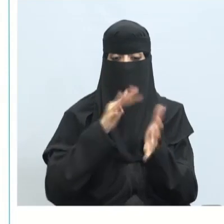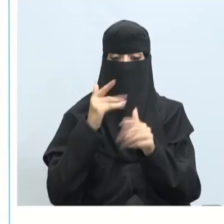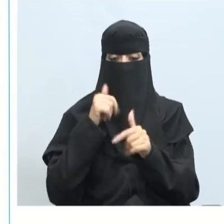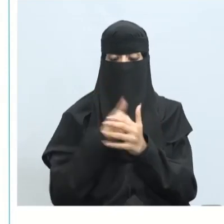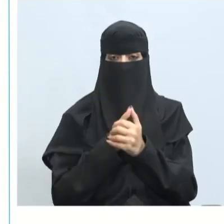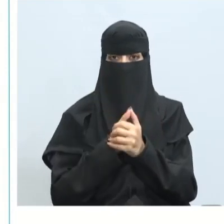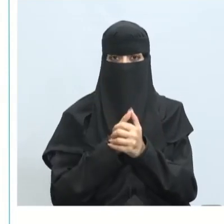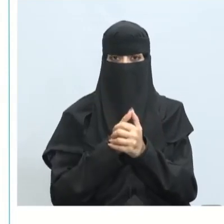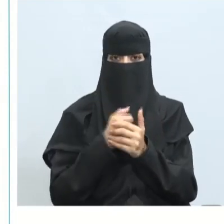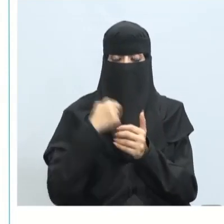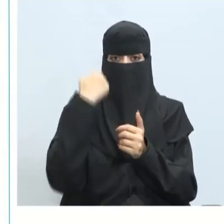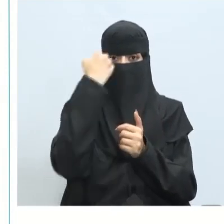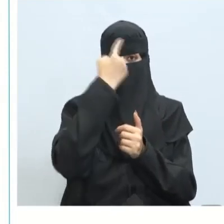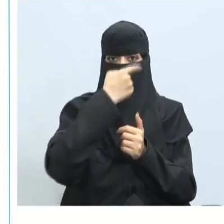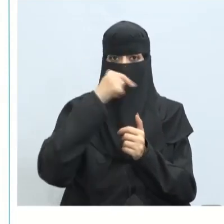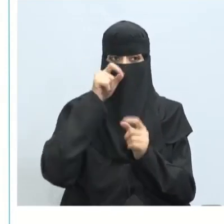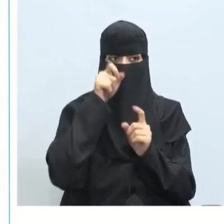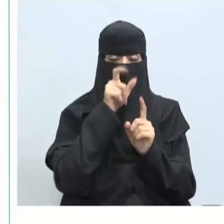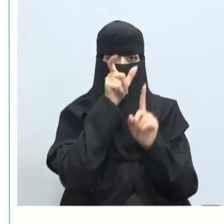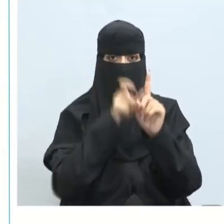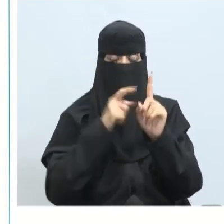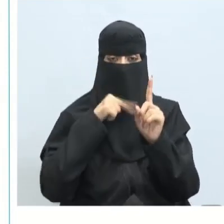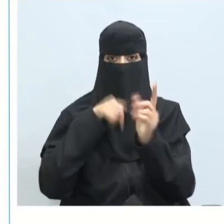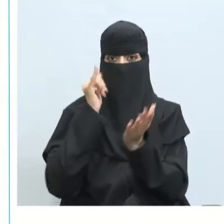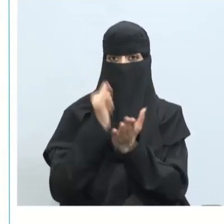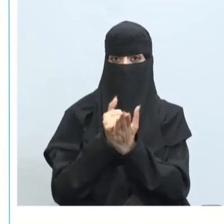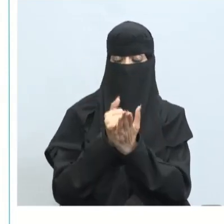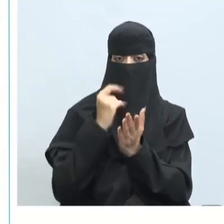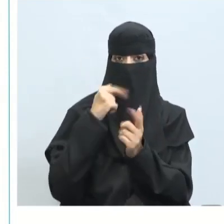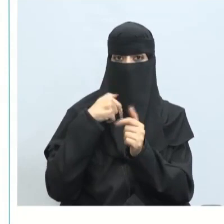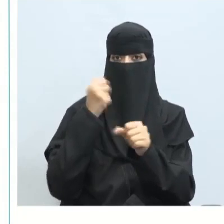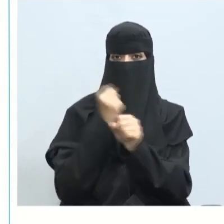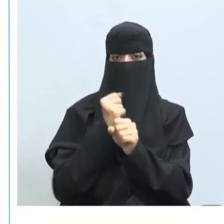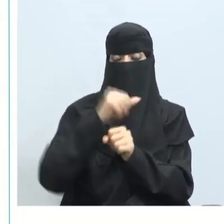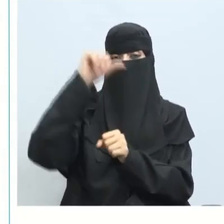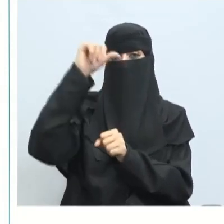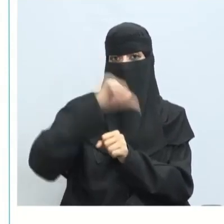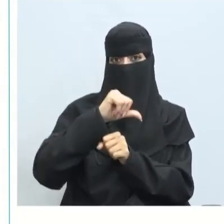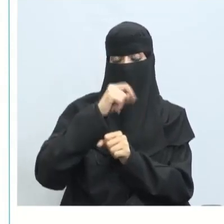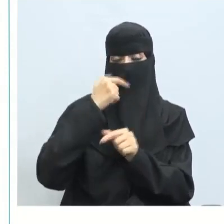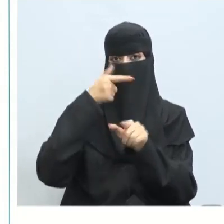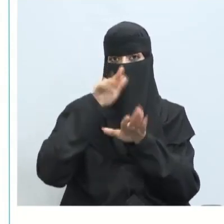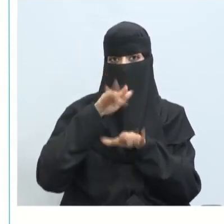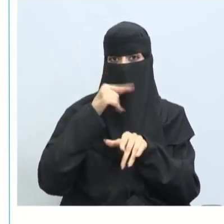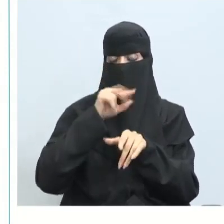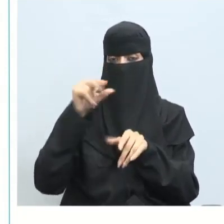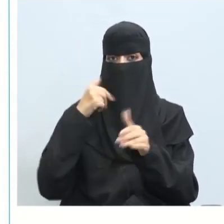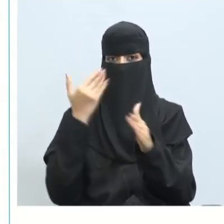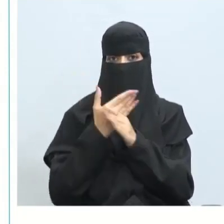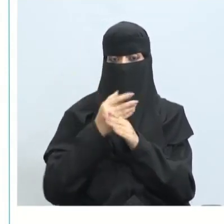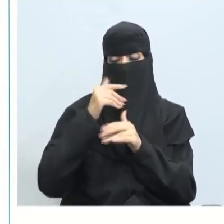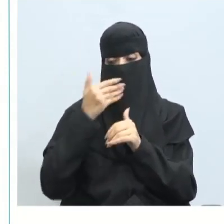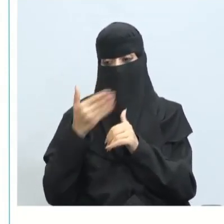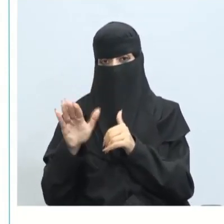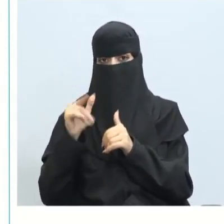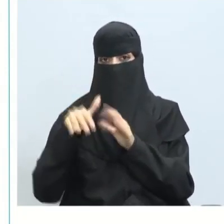يظهر عليه أمام المسؤول أمام العملاء أدائه السلبي أو السيء وبالتالي كما ذكرنا قد تسبب في ترك